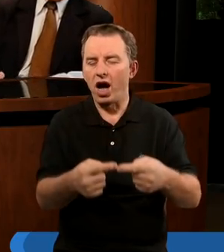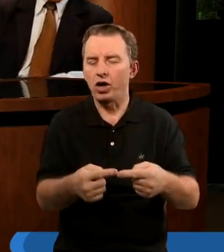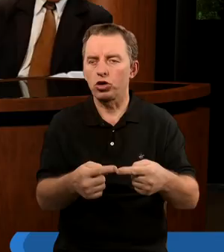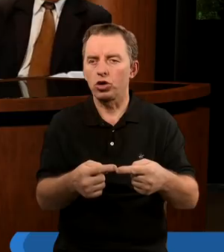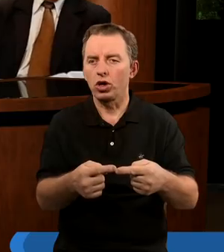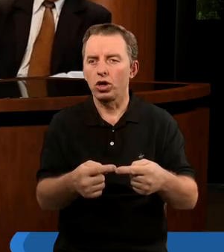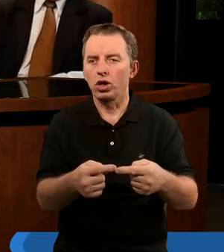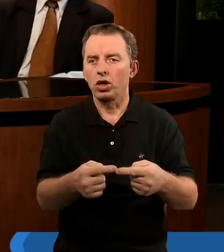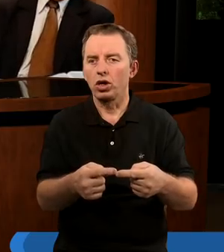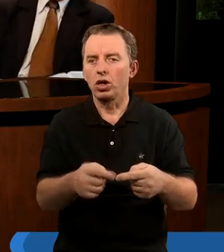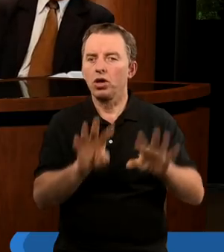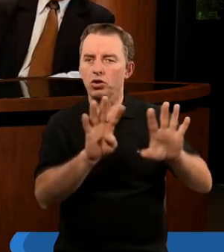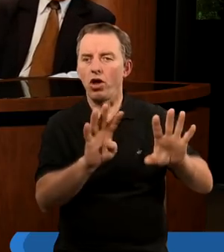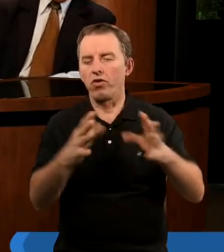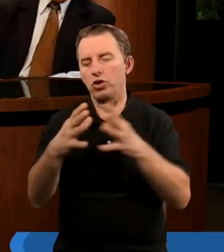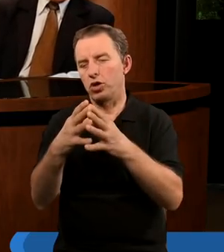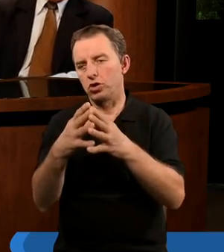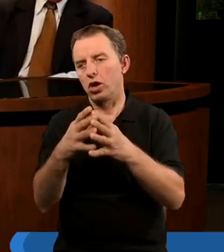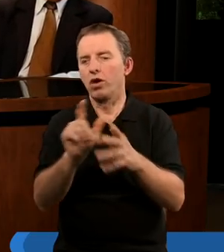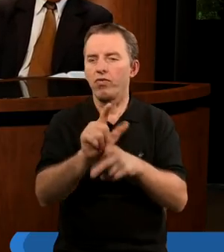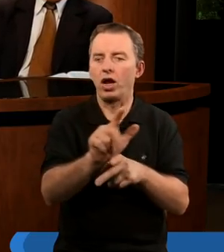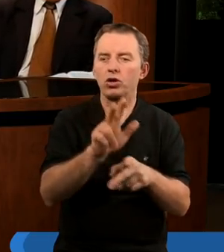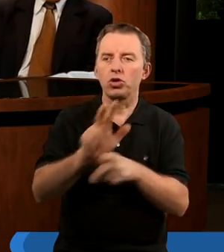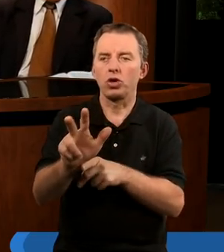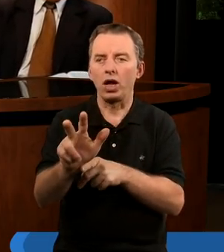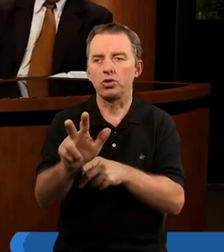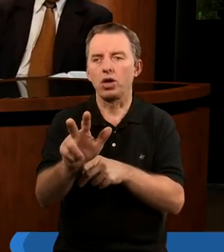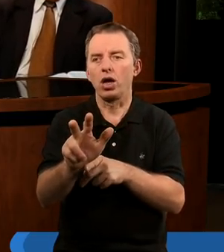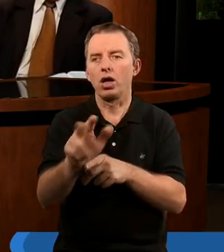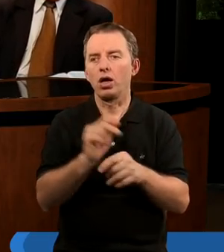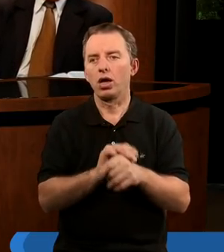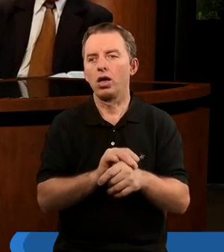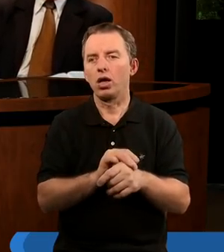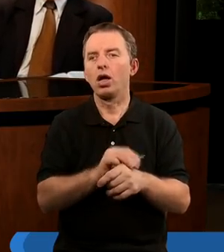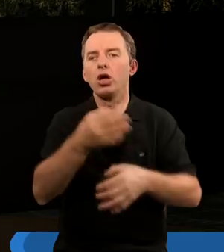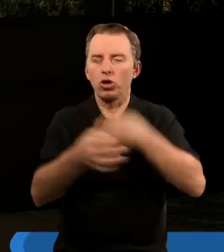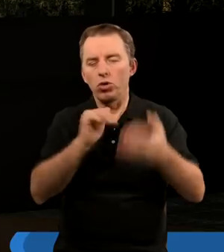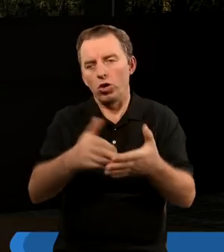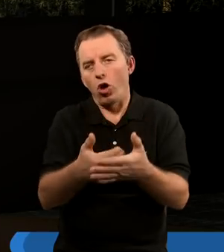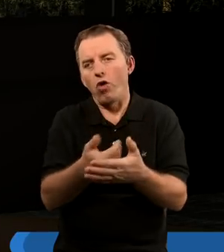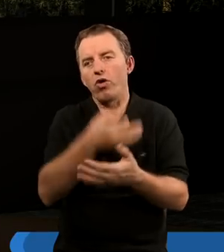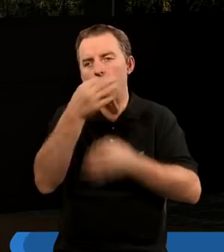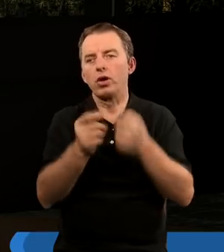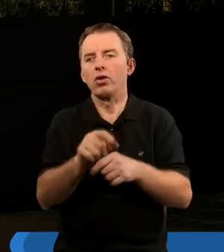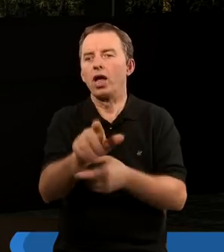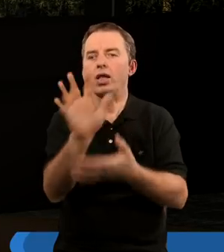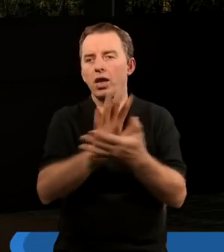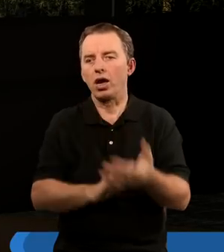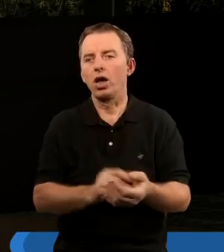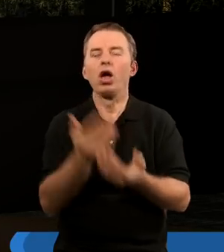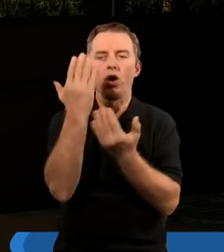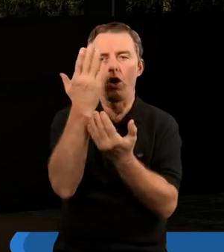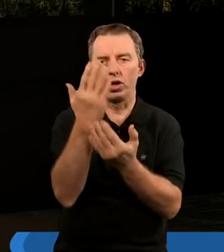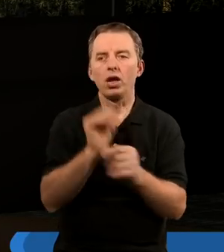9, 10 i 12, 13. I zaśpiewali nową pieśń tej treści.